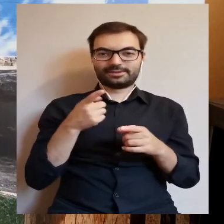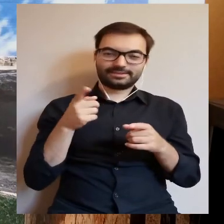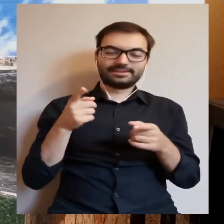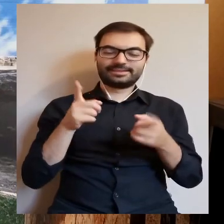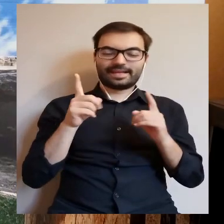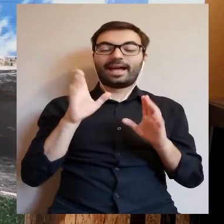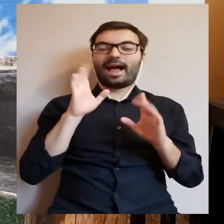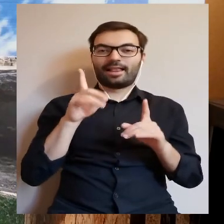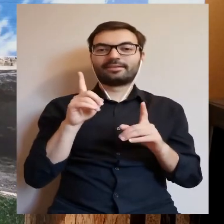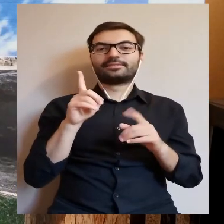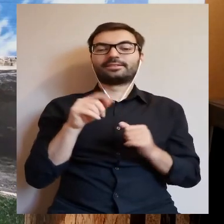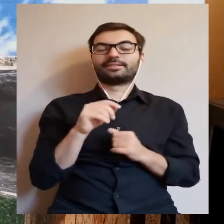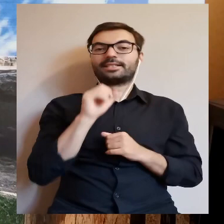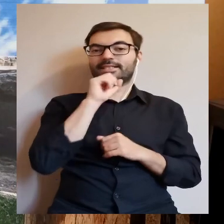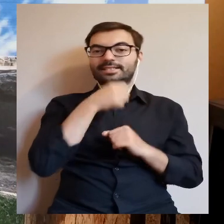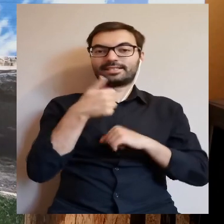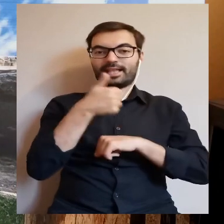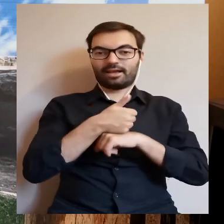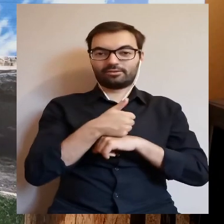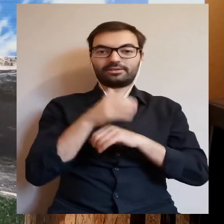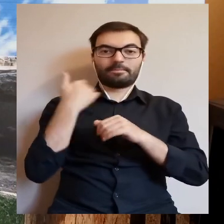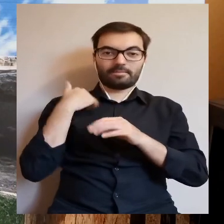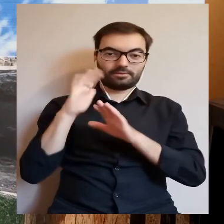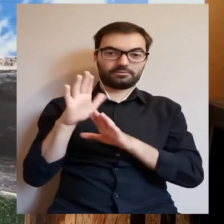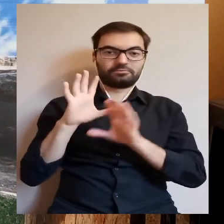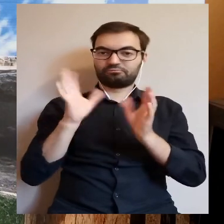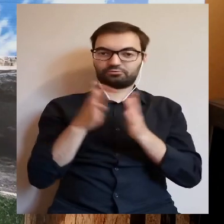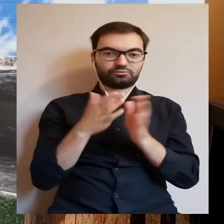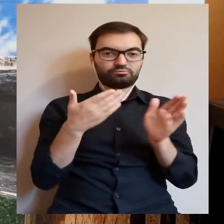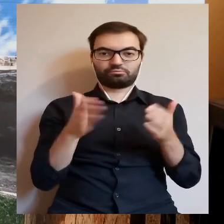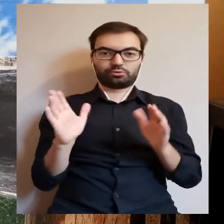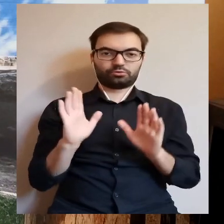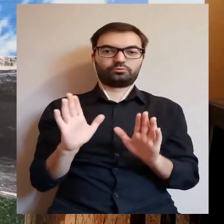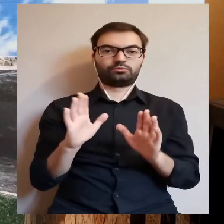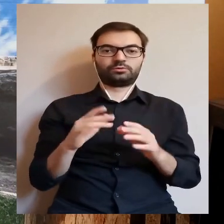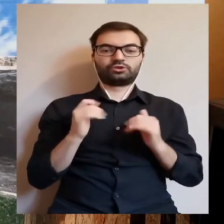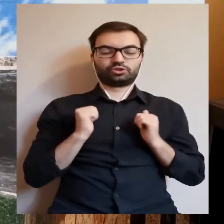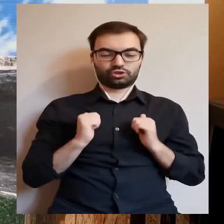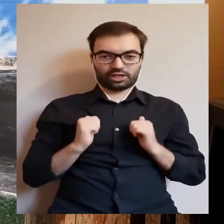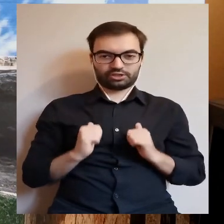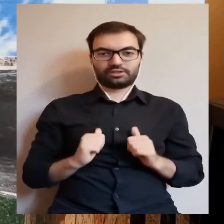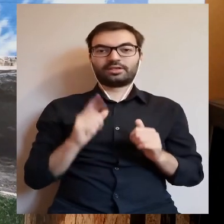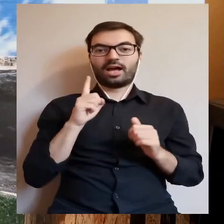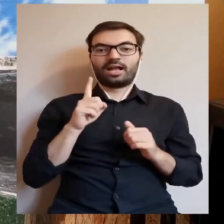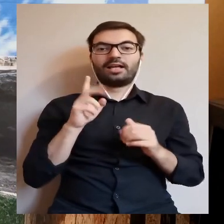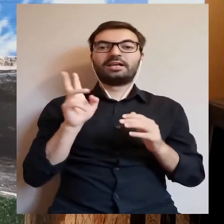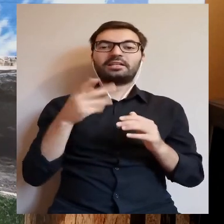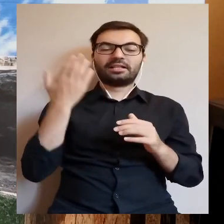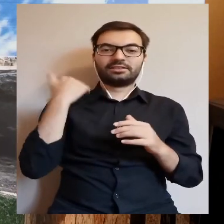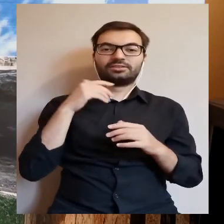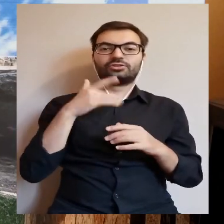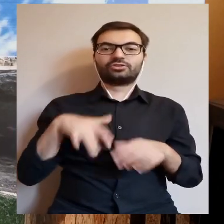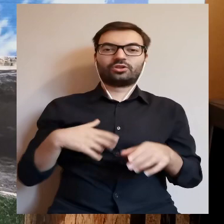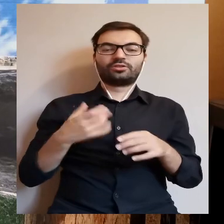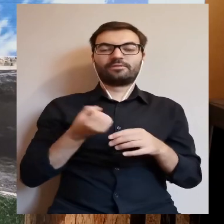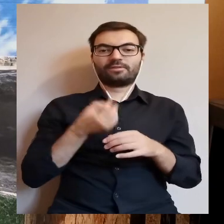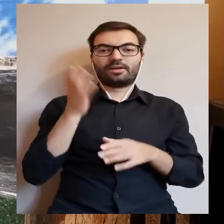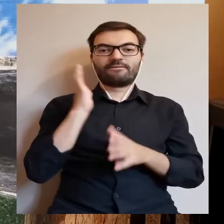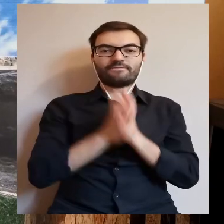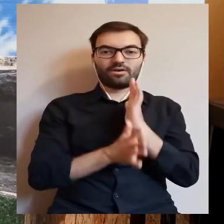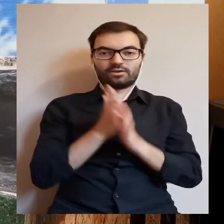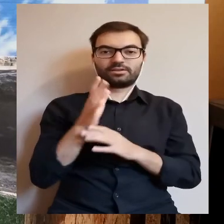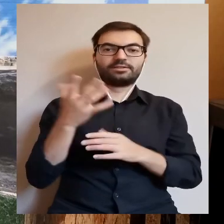zakazany. No, ale dopóki starosta w dworze urzędował, wszystko było w porządku. Ale któregoś dnia książę wyruszył na wyprawę